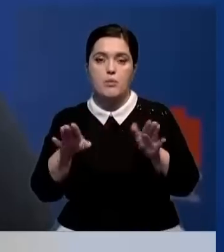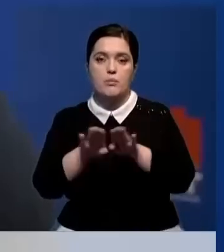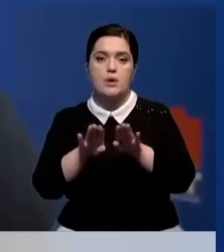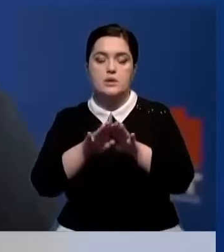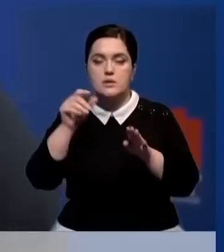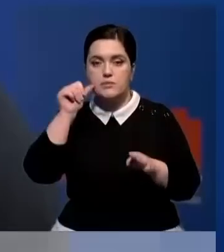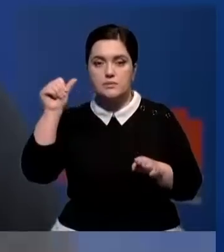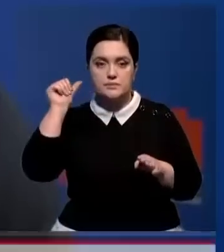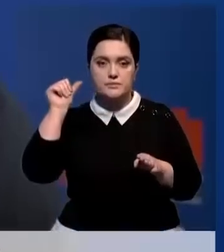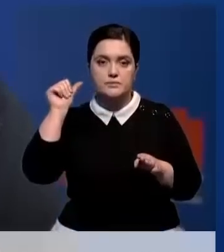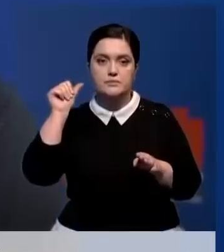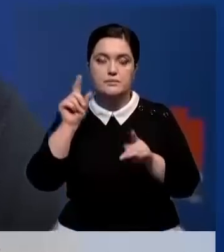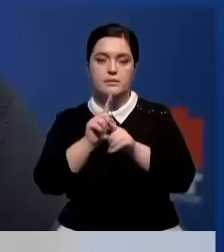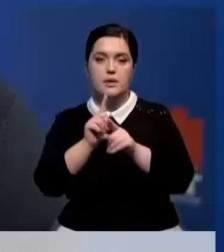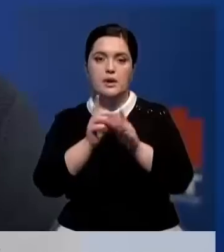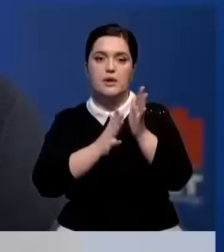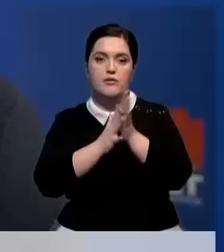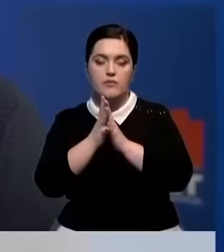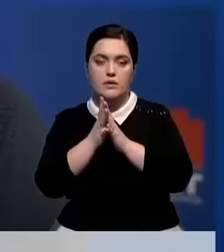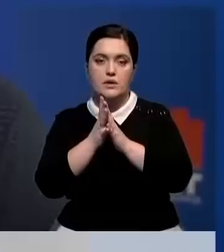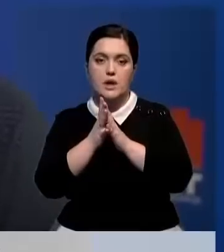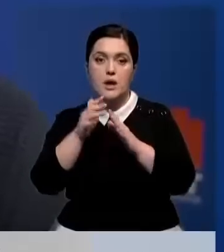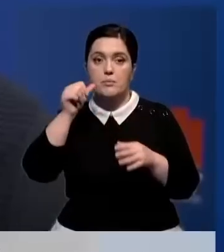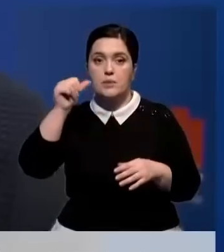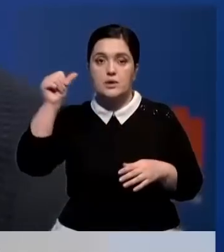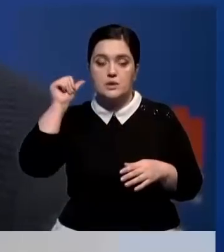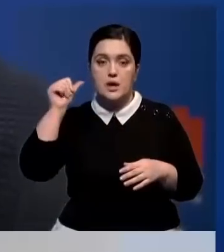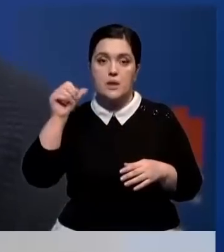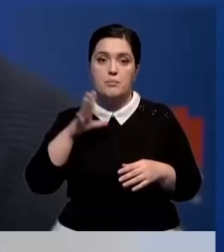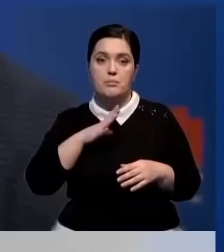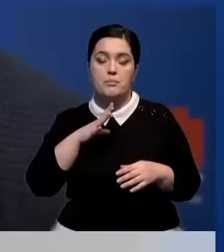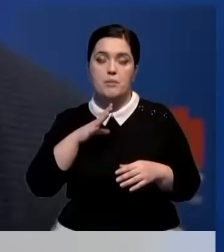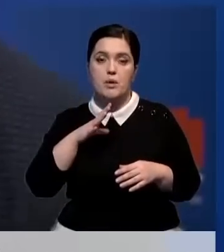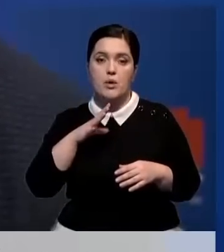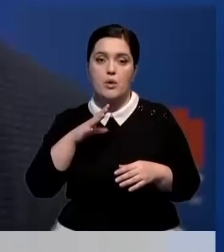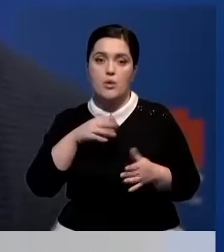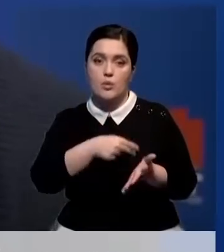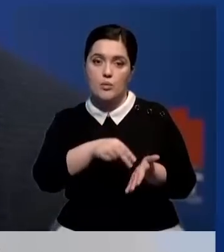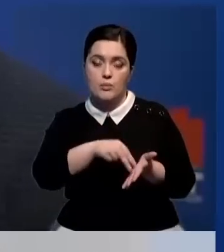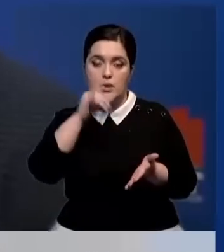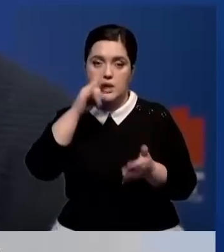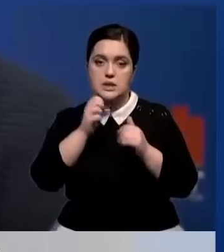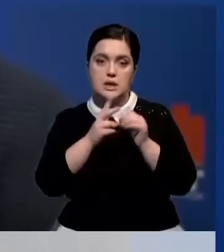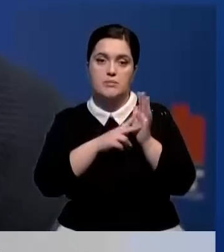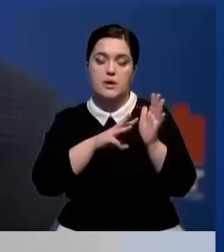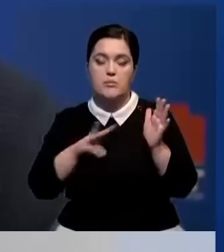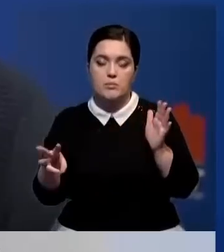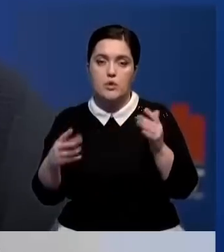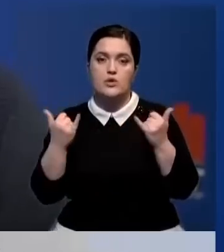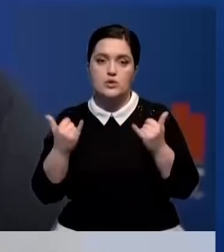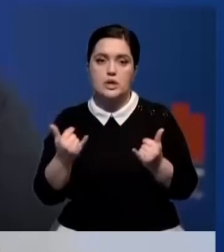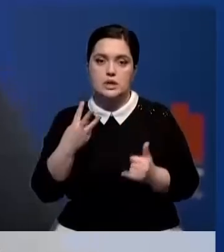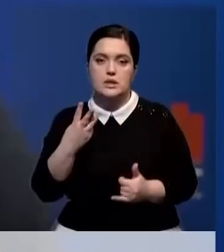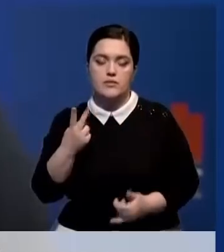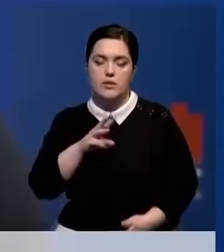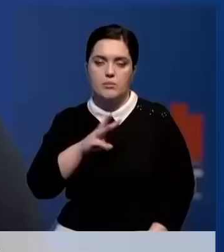прошлым годом. Вырос и показатель импорта. Если в прошлом году импорт из Казахстана был на 17 миллионов долларов, то в этом году уже на